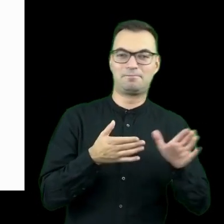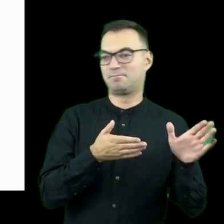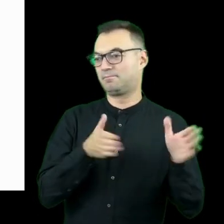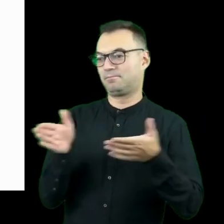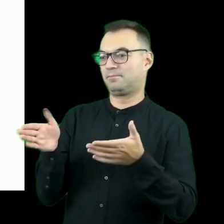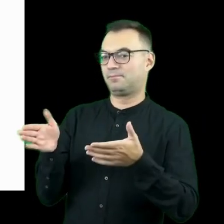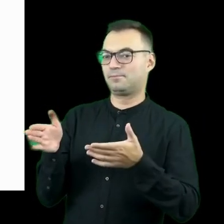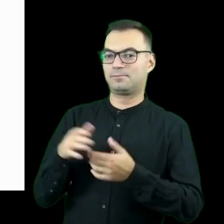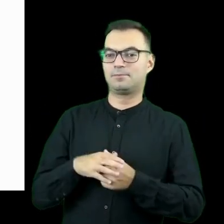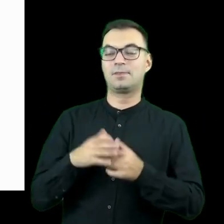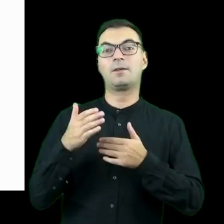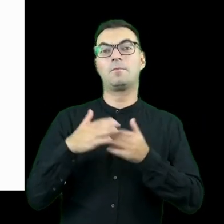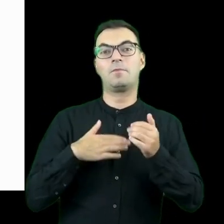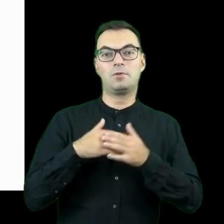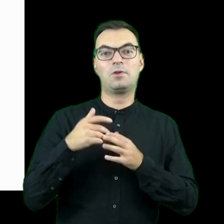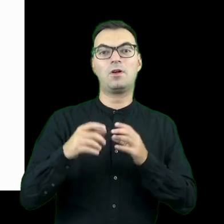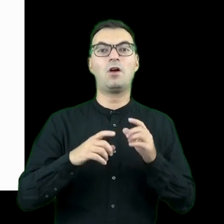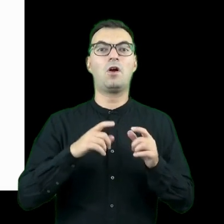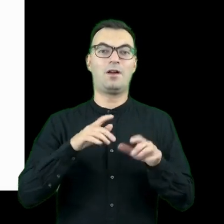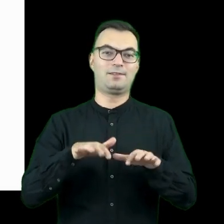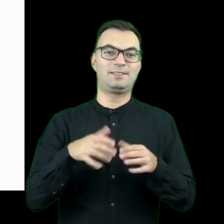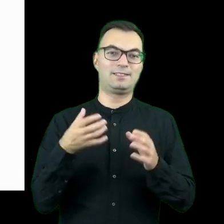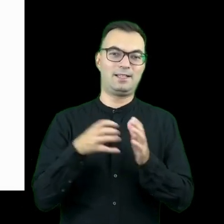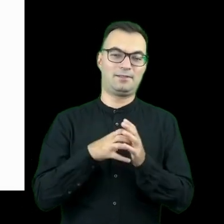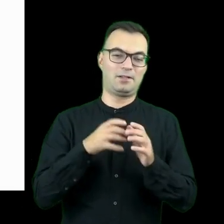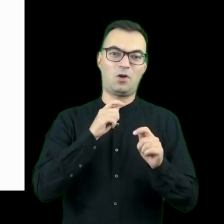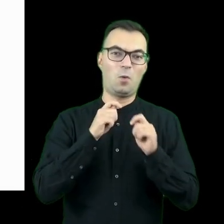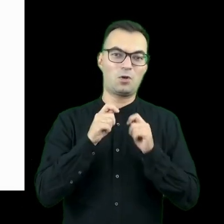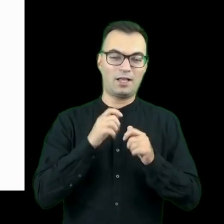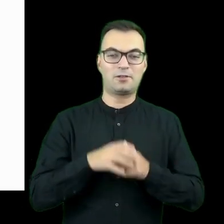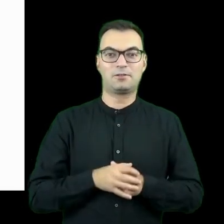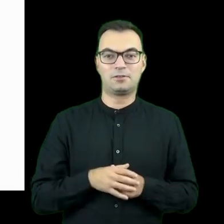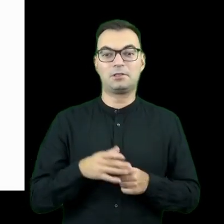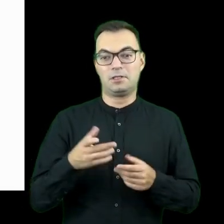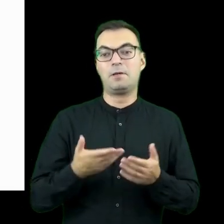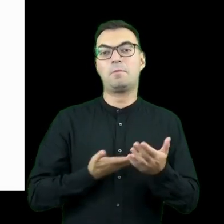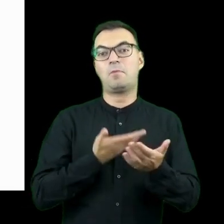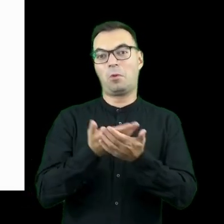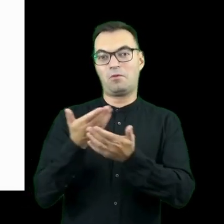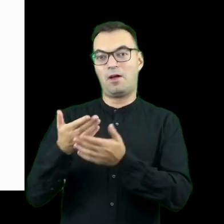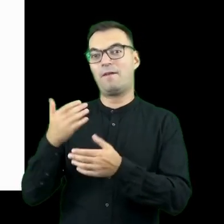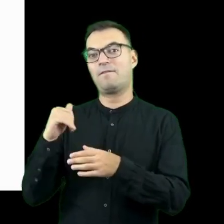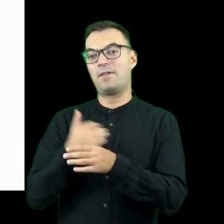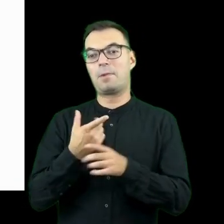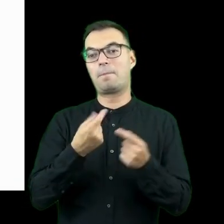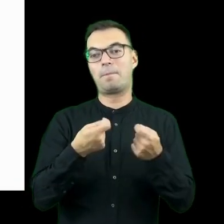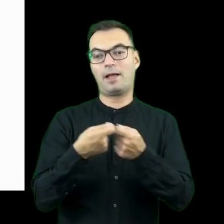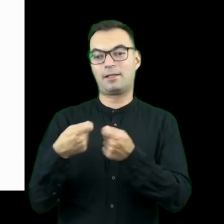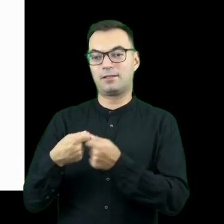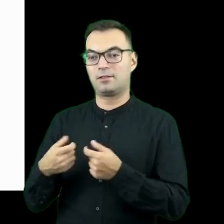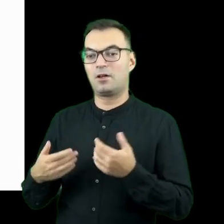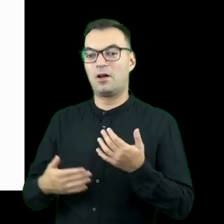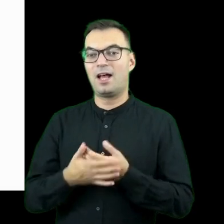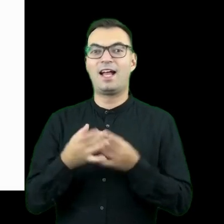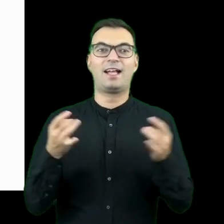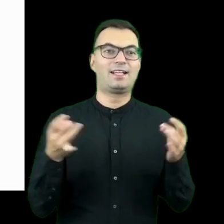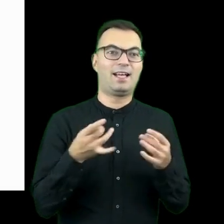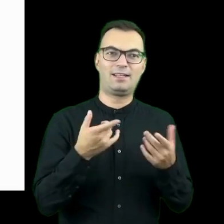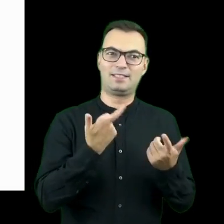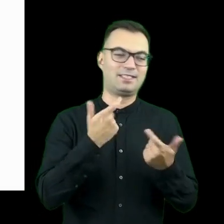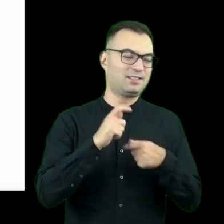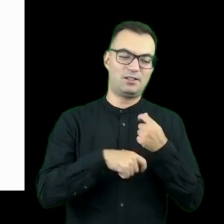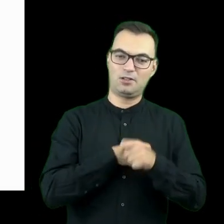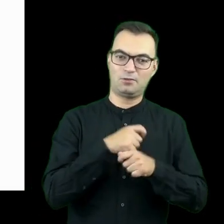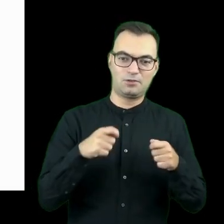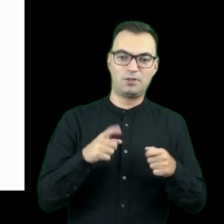firmę budującą komunikator, zaoferowała ten komunikator firmom partnerskim, bo odkryli, że grą online nie rozwiązali żadnego